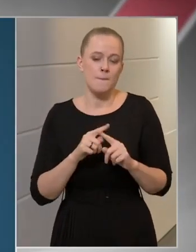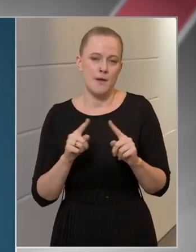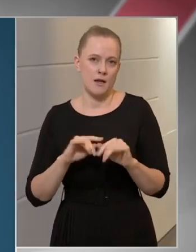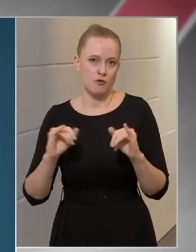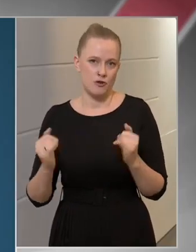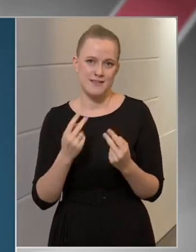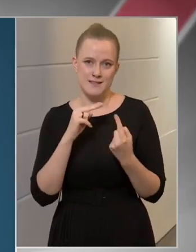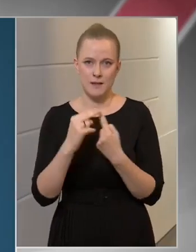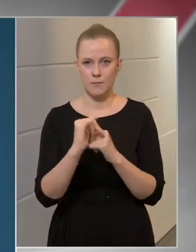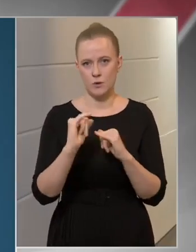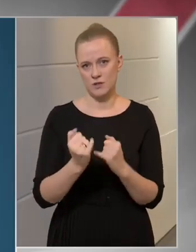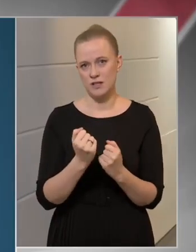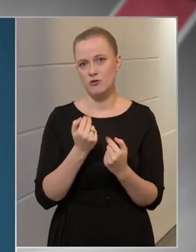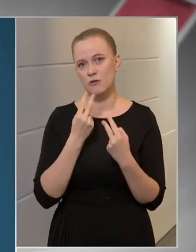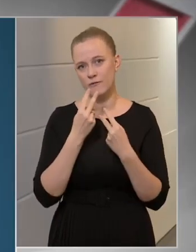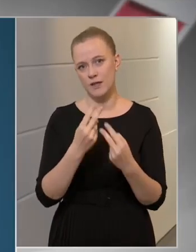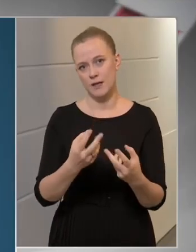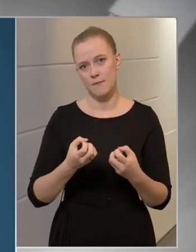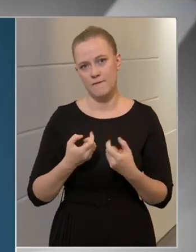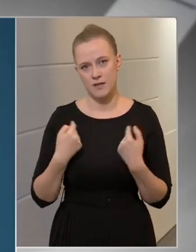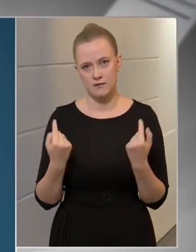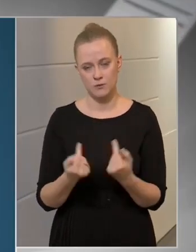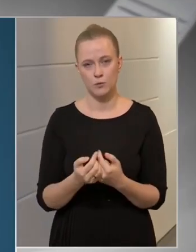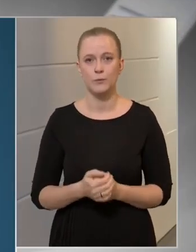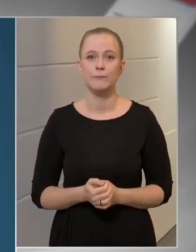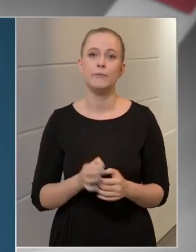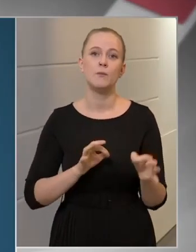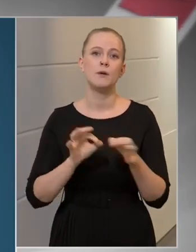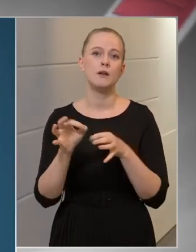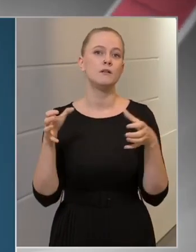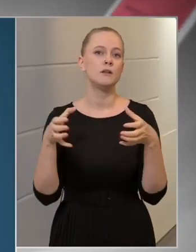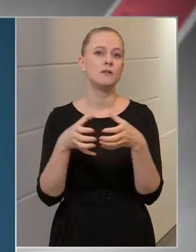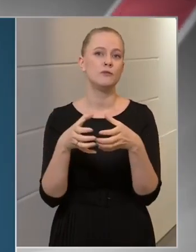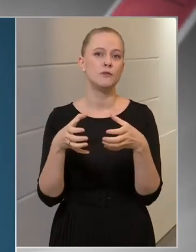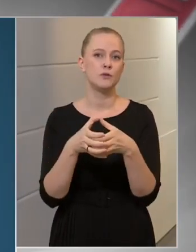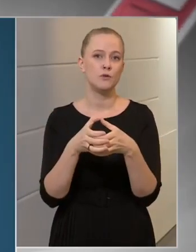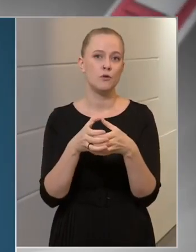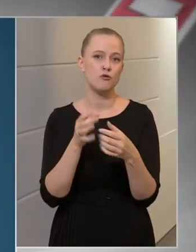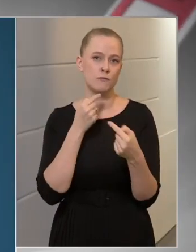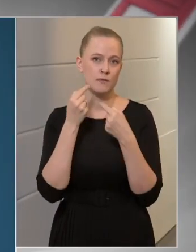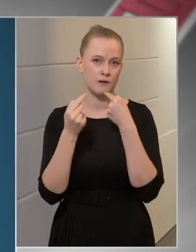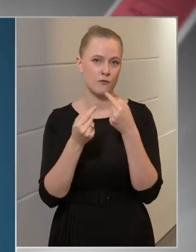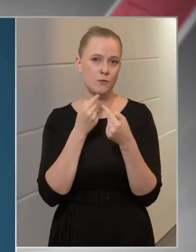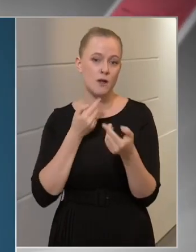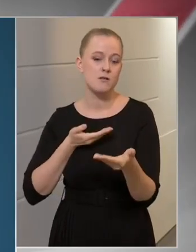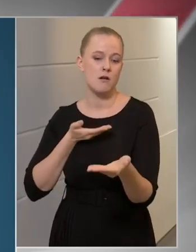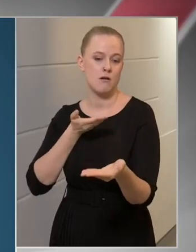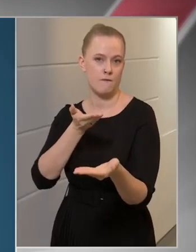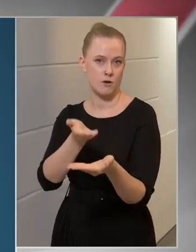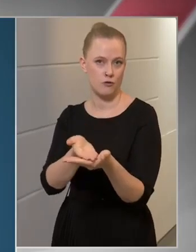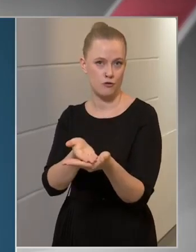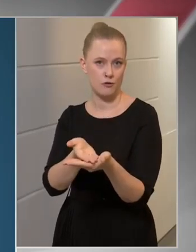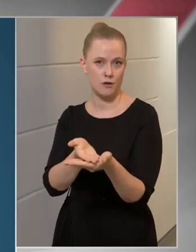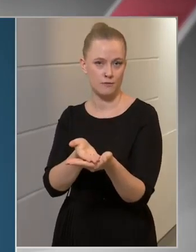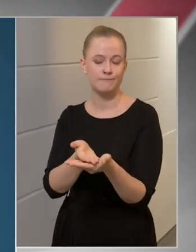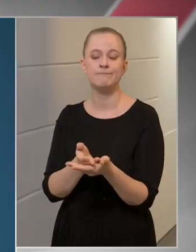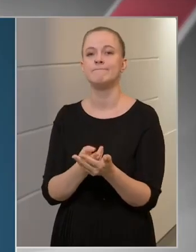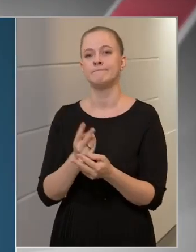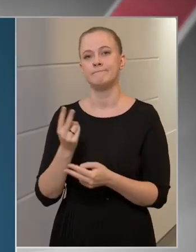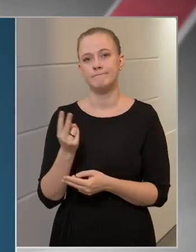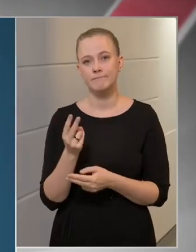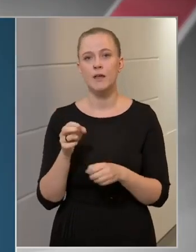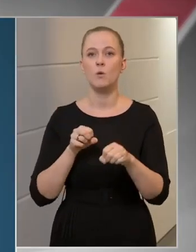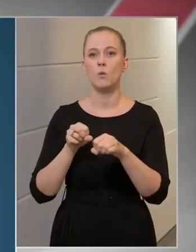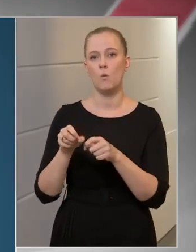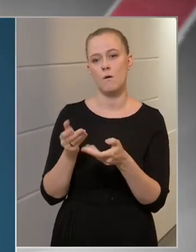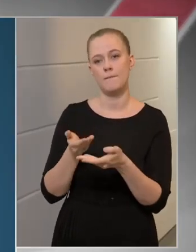szempontot is figyelembe veszünk. Az operatív törzs megfogalmazza a javaslatait, és természetesen a